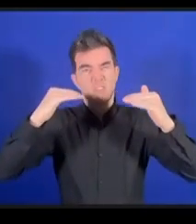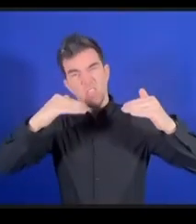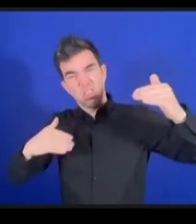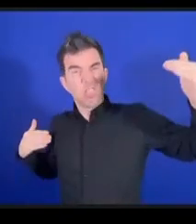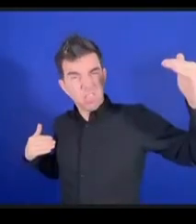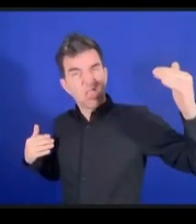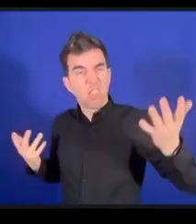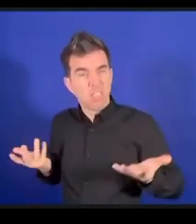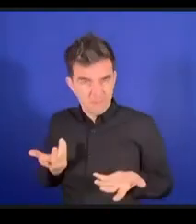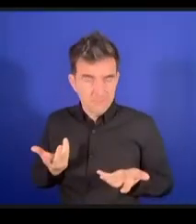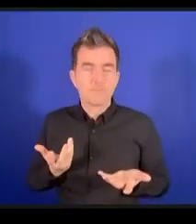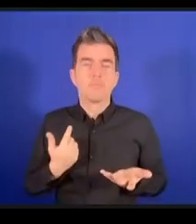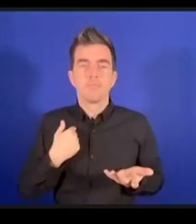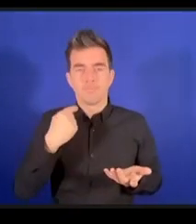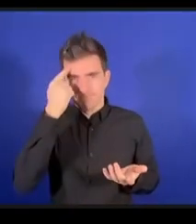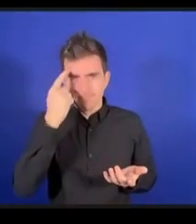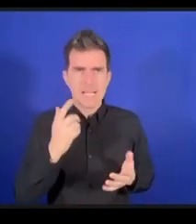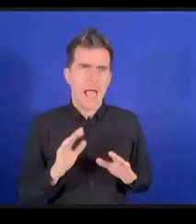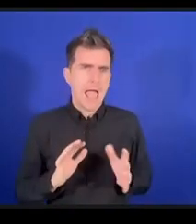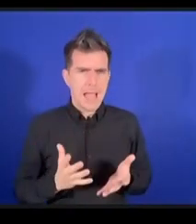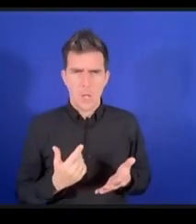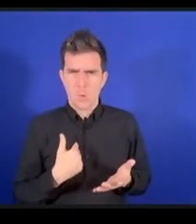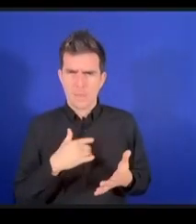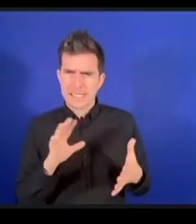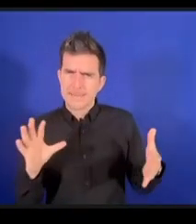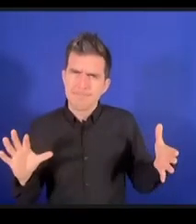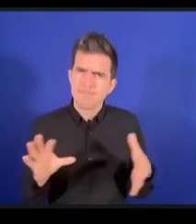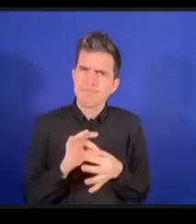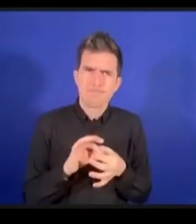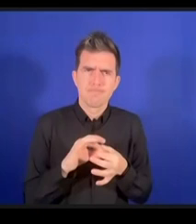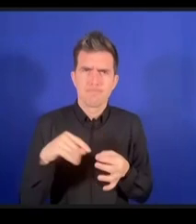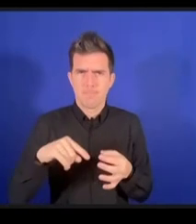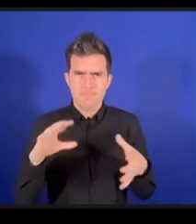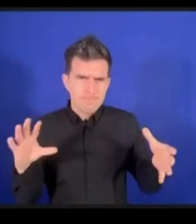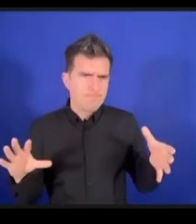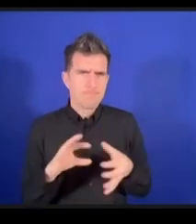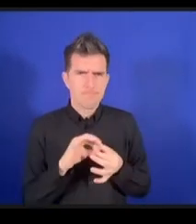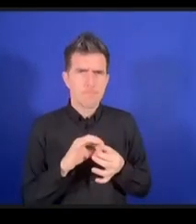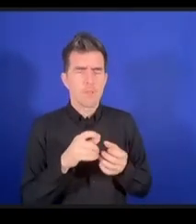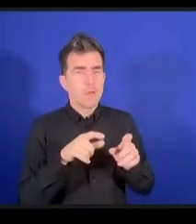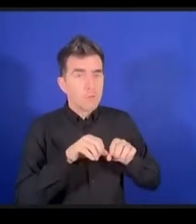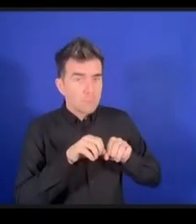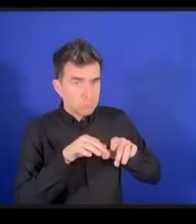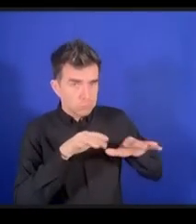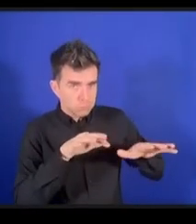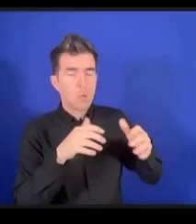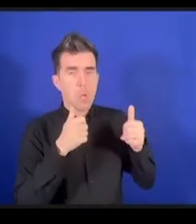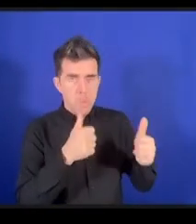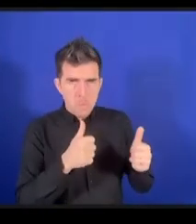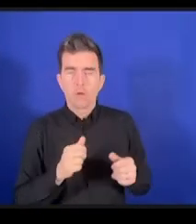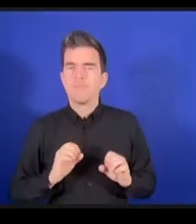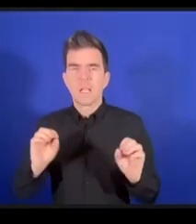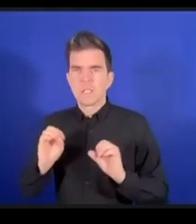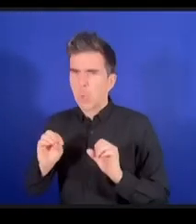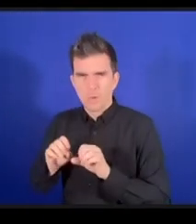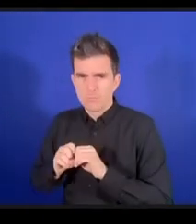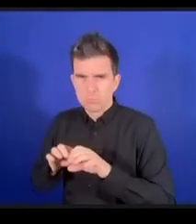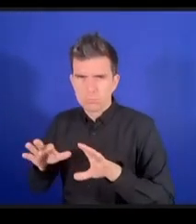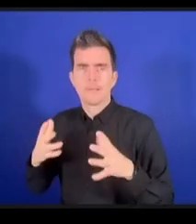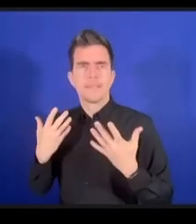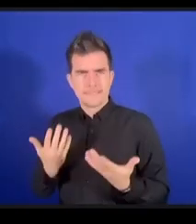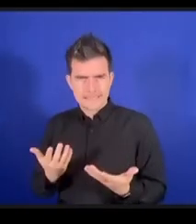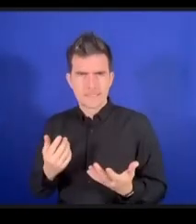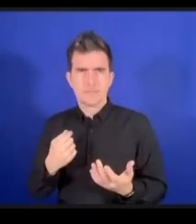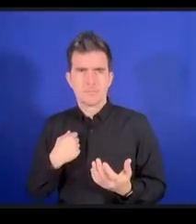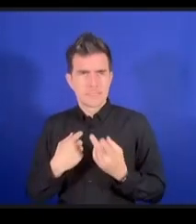ayants droit et les non-ayants droit. et je veux dire, je ne parle pas simplement de la fracture entre le Nord et le Sud,